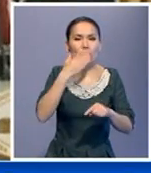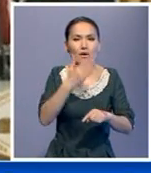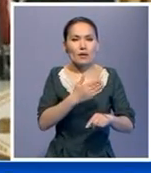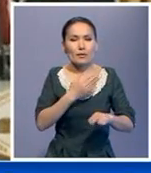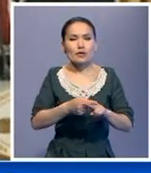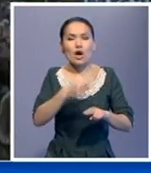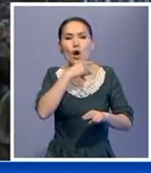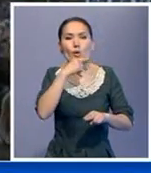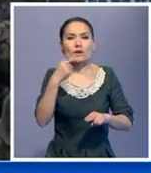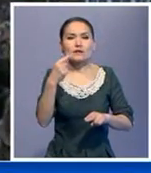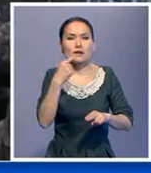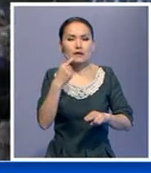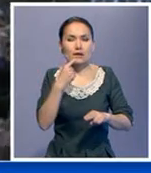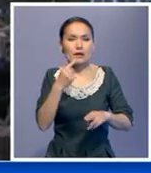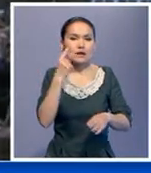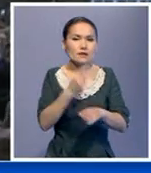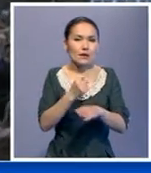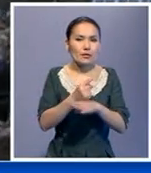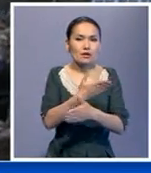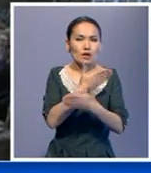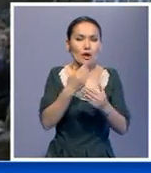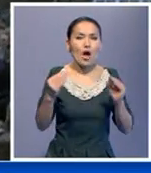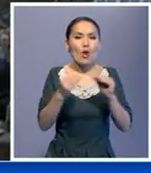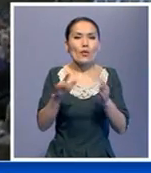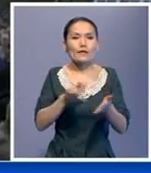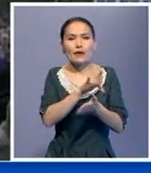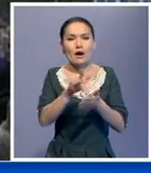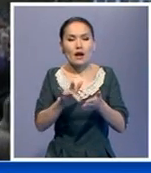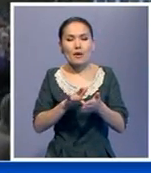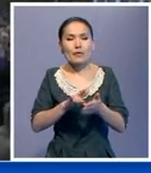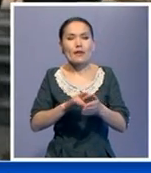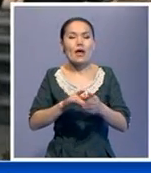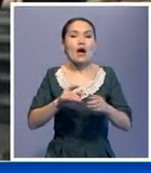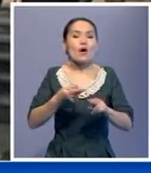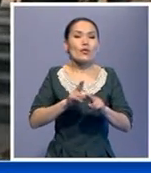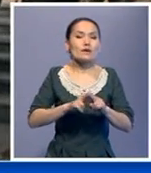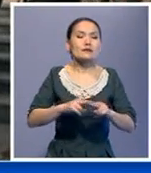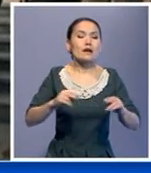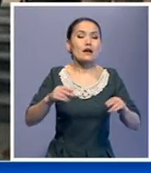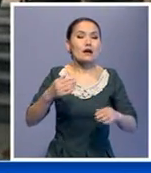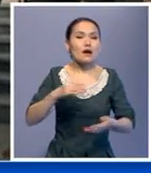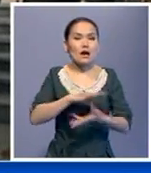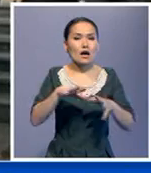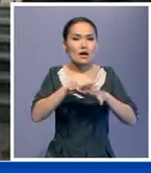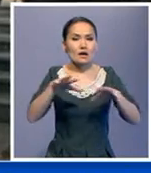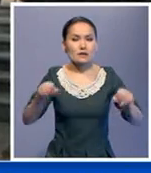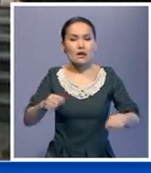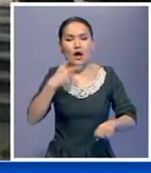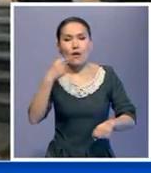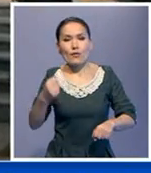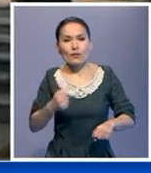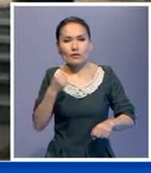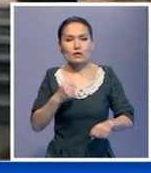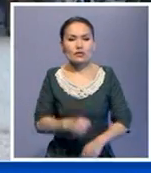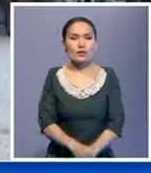тіліне ресми мәртебе берудісініп отырып. Бірақ оң қалада әкімшілік ғимараттарды басып алып отырған ресеге жақтас күштер әлі тарайтын емес.